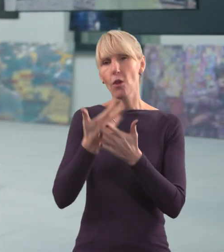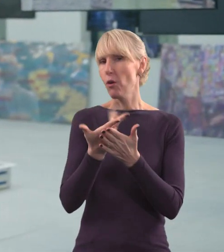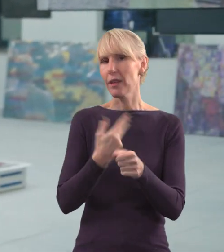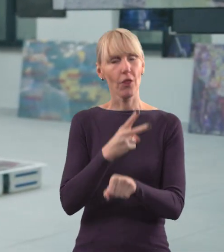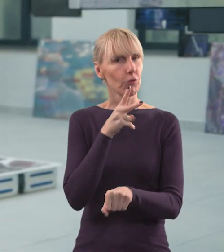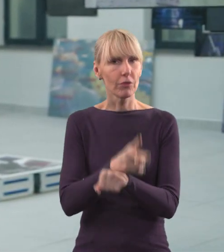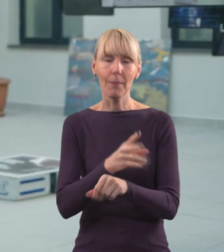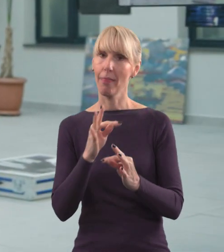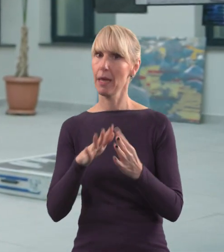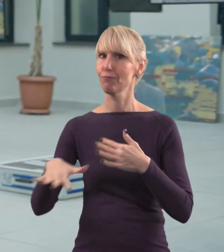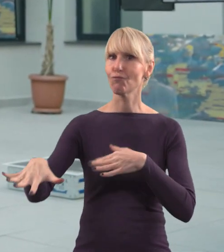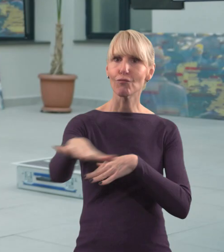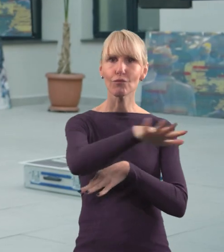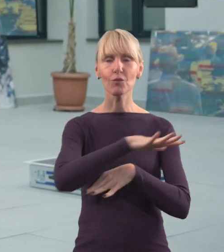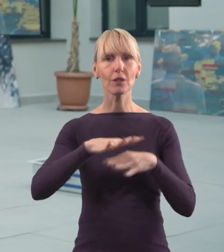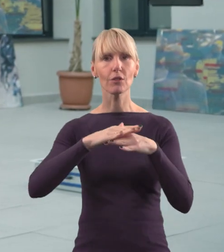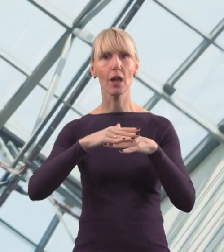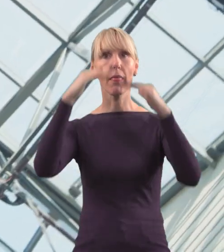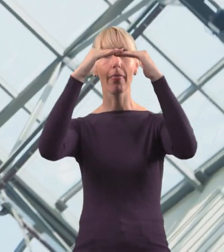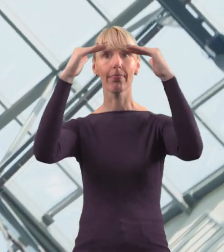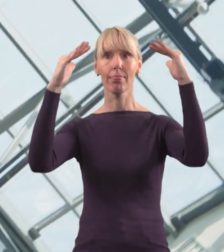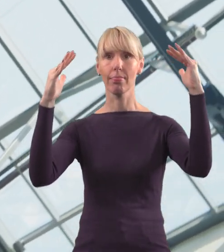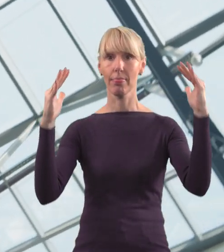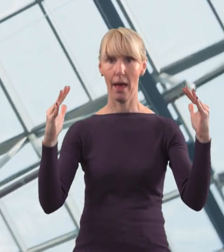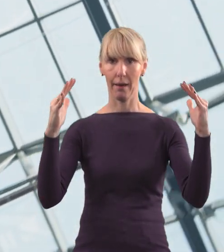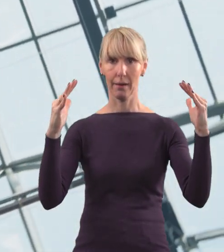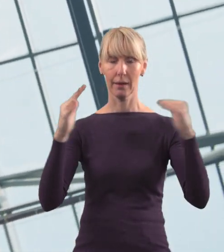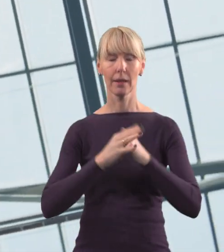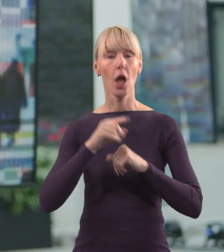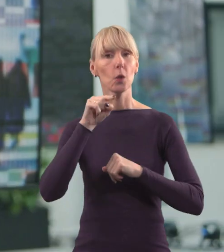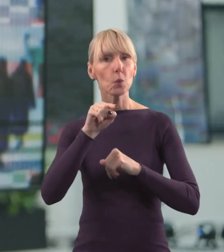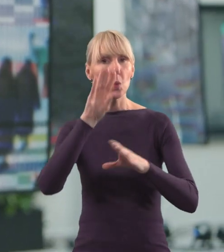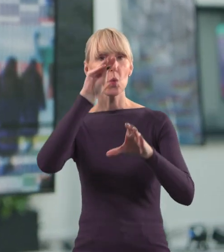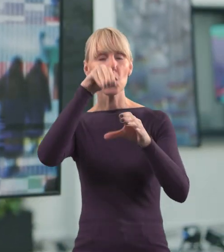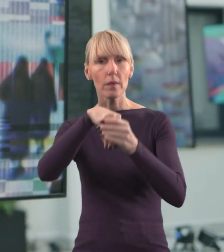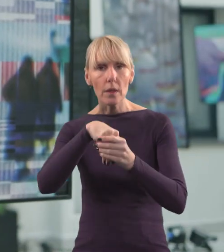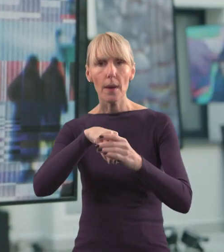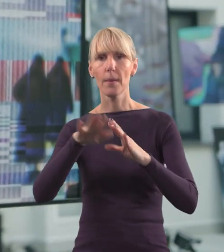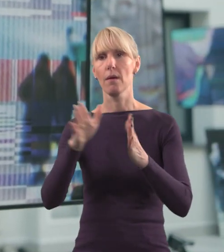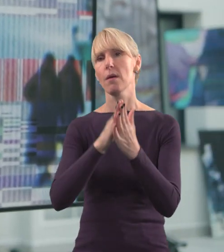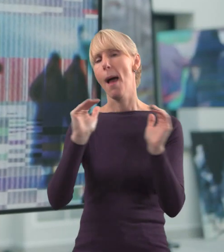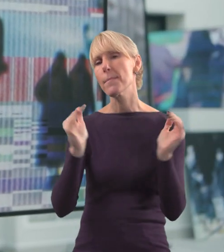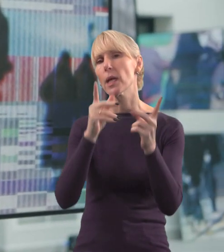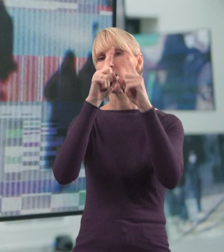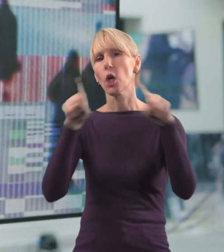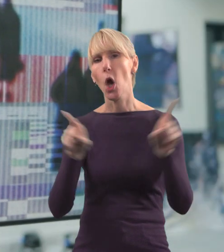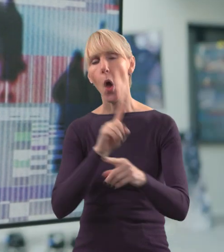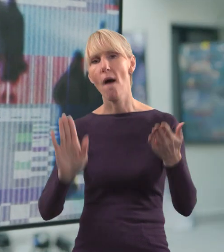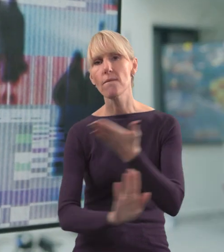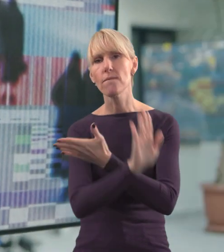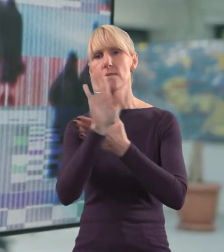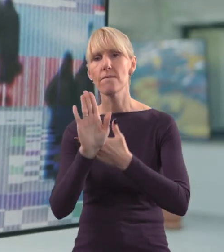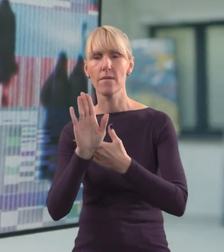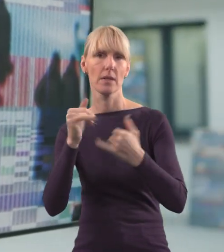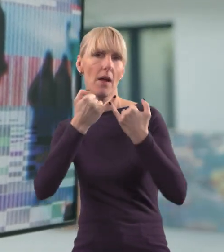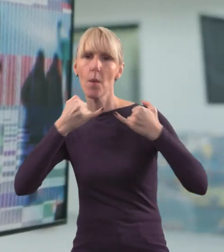obecnie przestrzeń, która jest zadaszona. Miejsce, gdzie odbywają się mniejsze koncerty, wystawy, wernisaże,